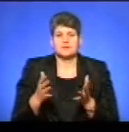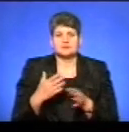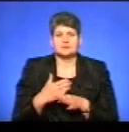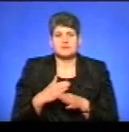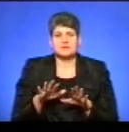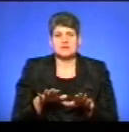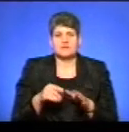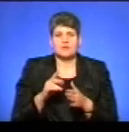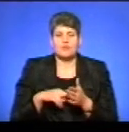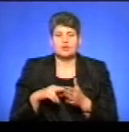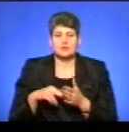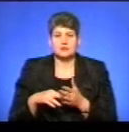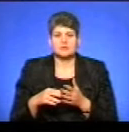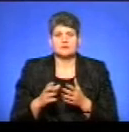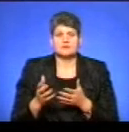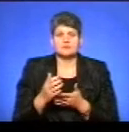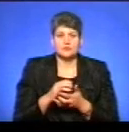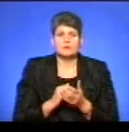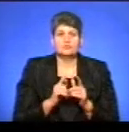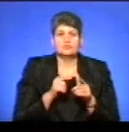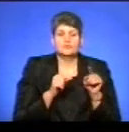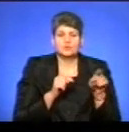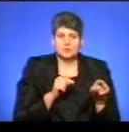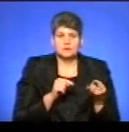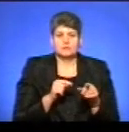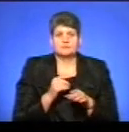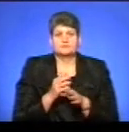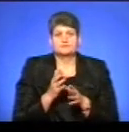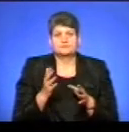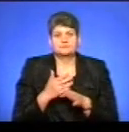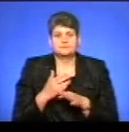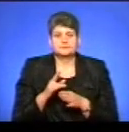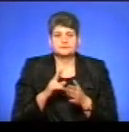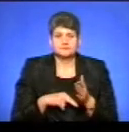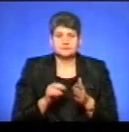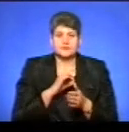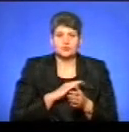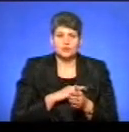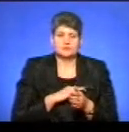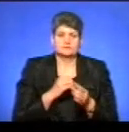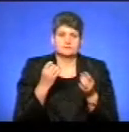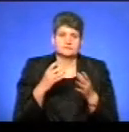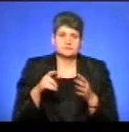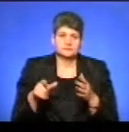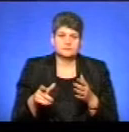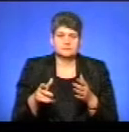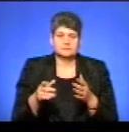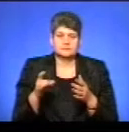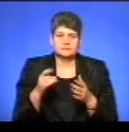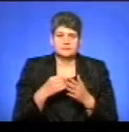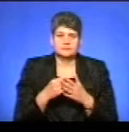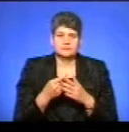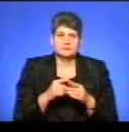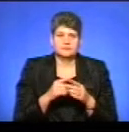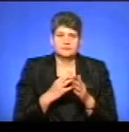місцевих податків і зборів поступає туди. Бо я вже говорив, що доля податку на доходи фізичних осіб райбюджету – це